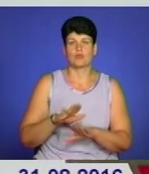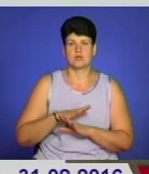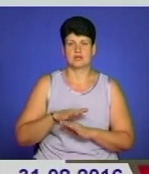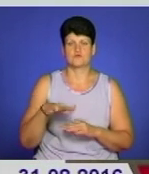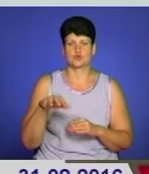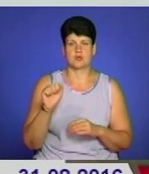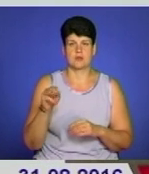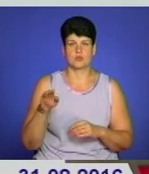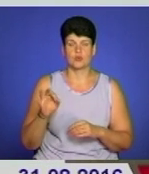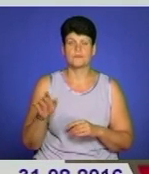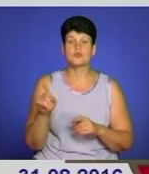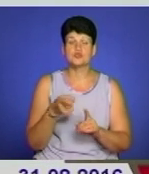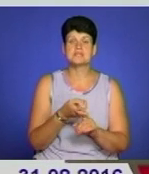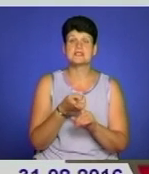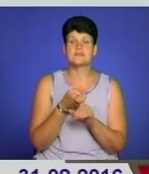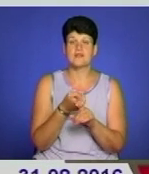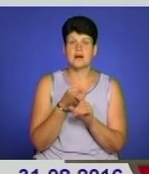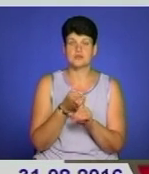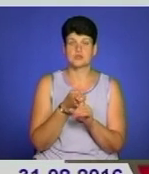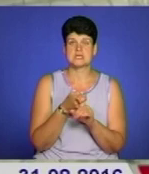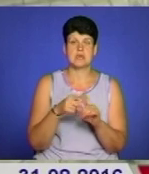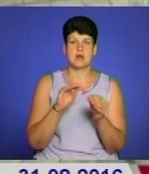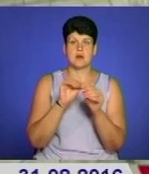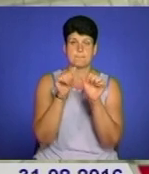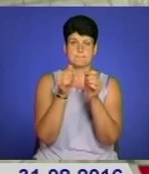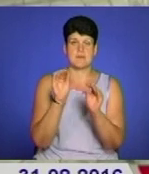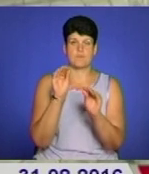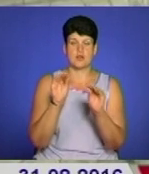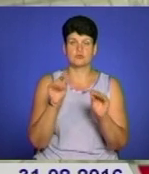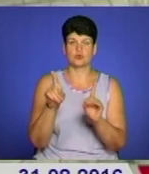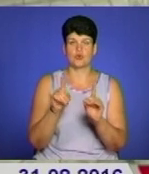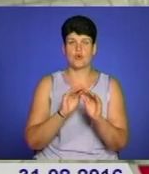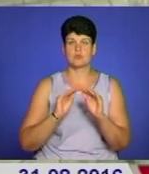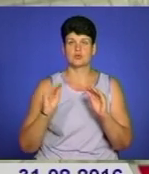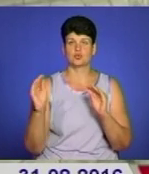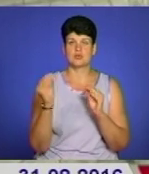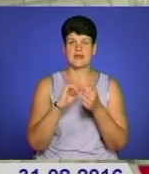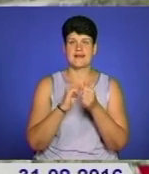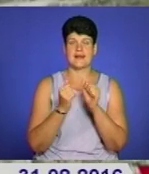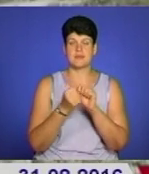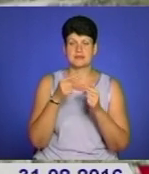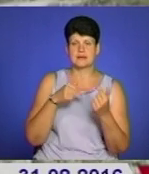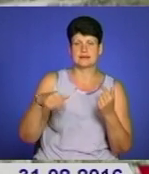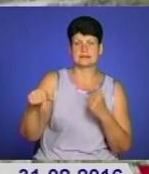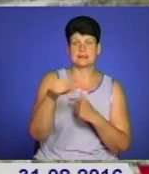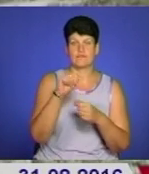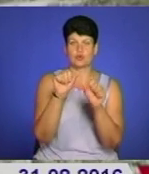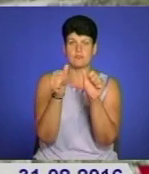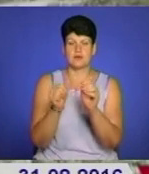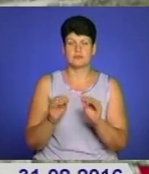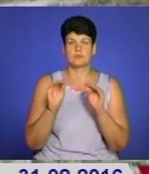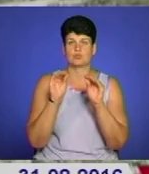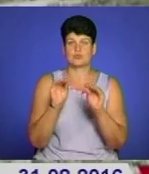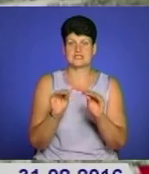АТО. Що ж стосується власне меморіалу, його сторони обкладуть декоративним каменем. Навколо пам'ятника встановлюють